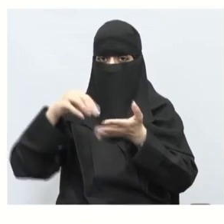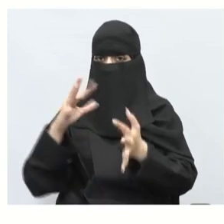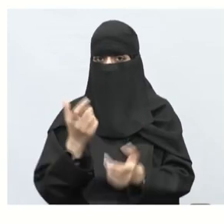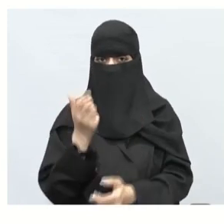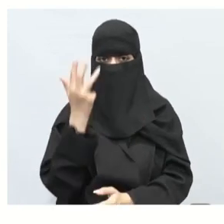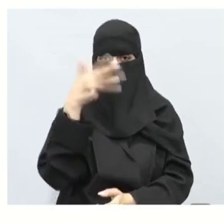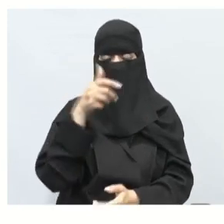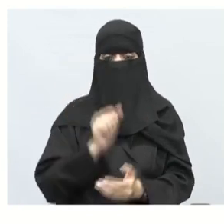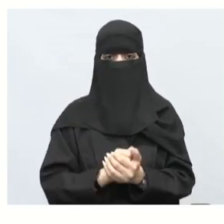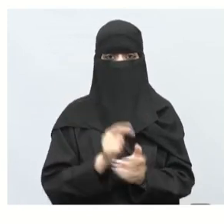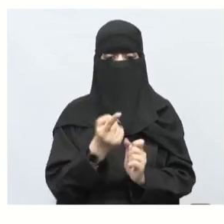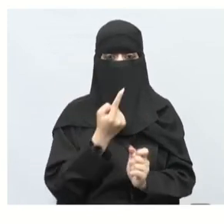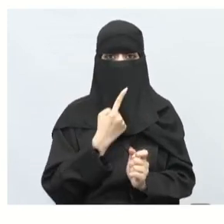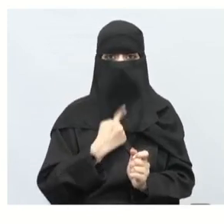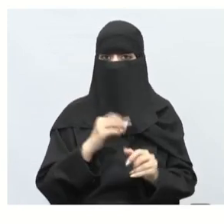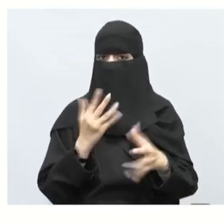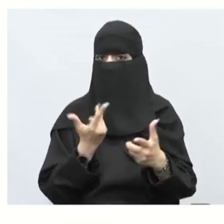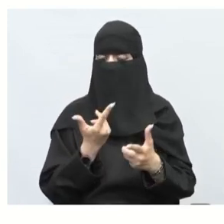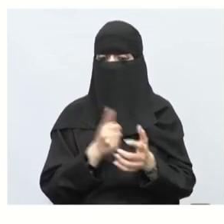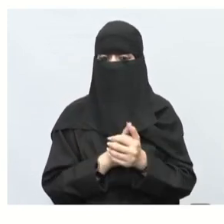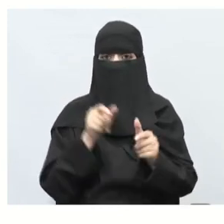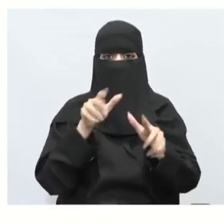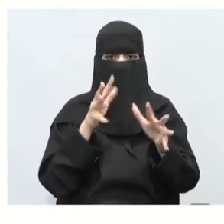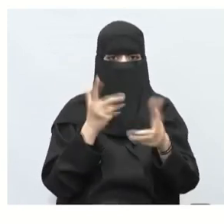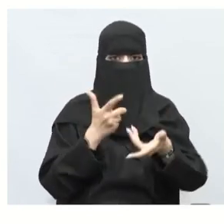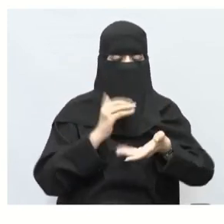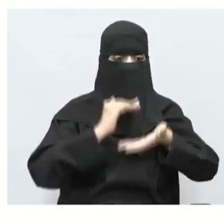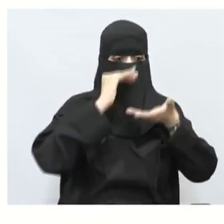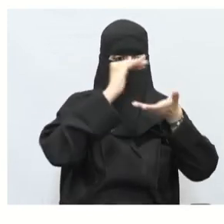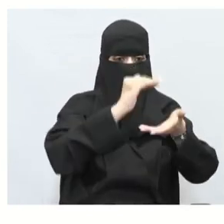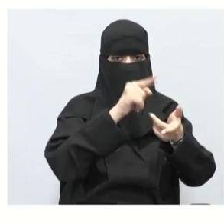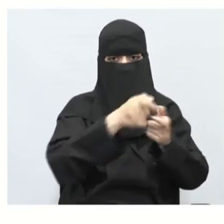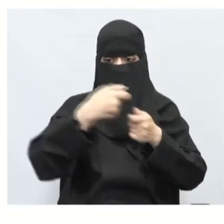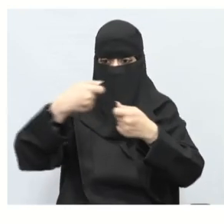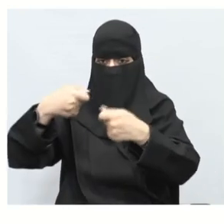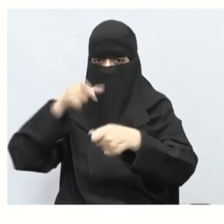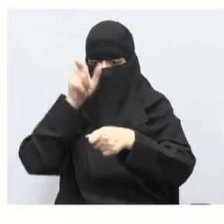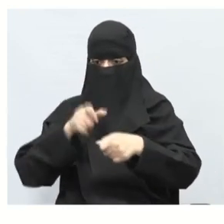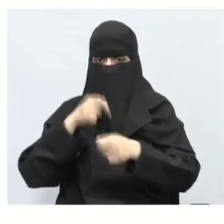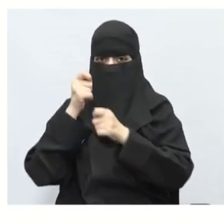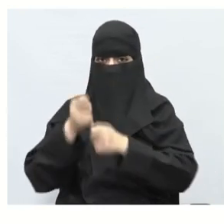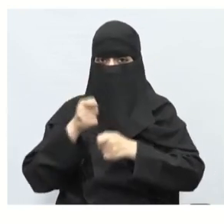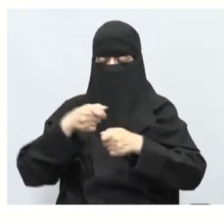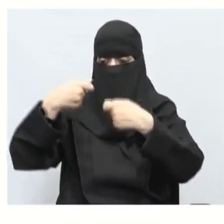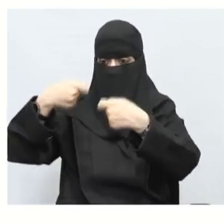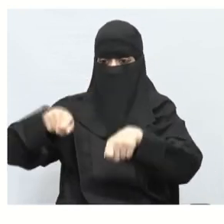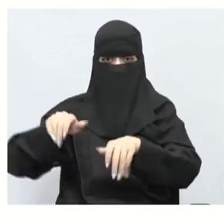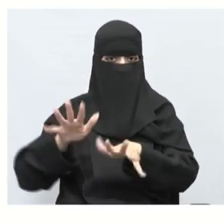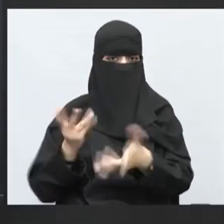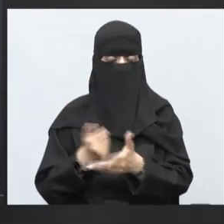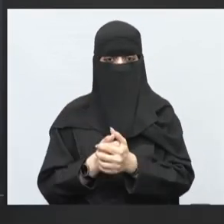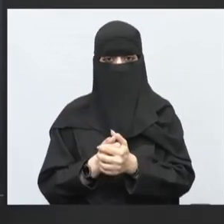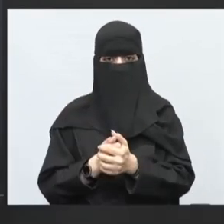طيب ما المطلوب كم قفصا يستطيع المزارع أن يشتري تمام الآن لو